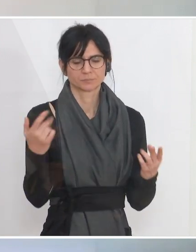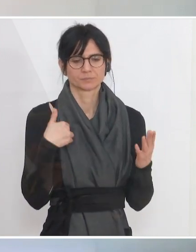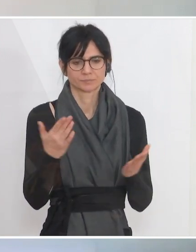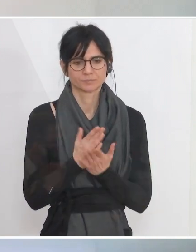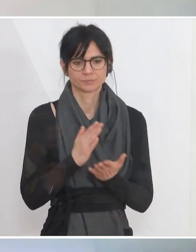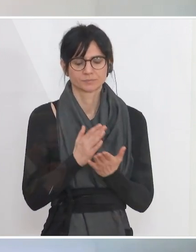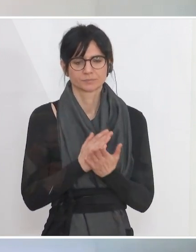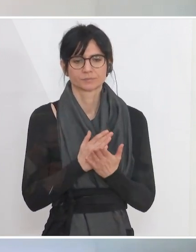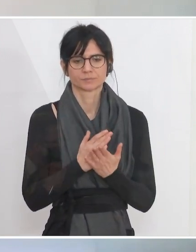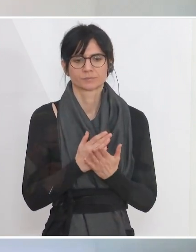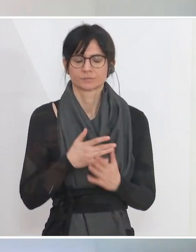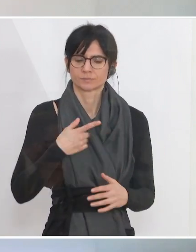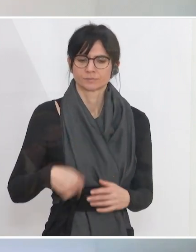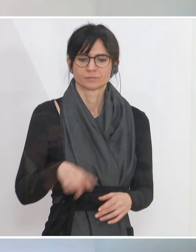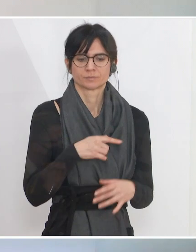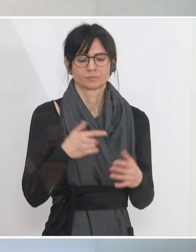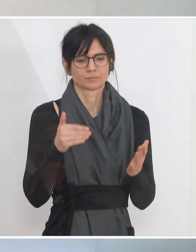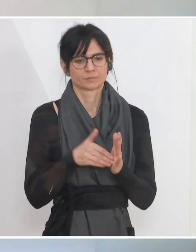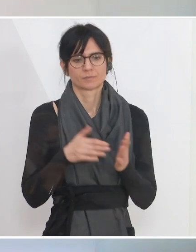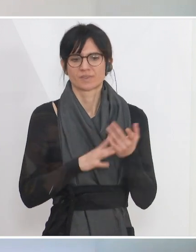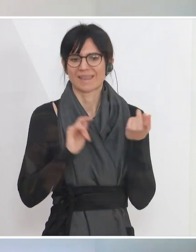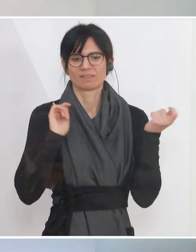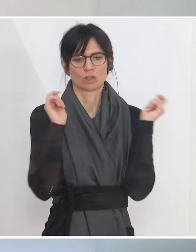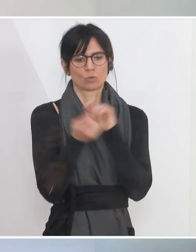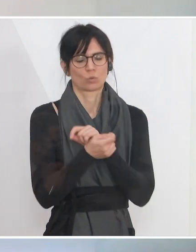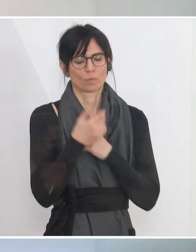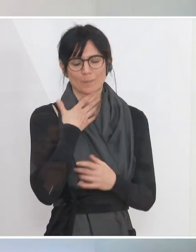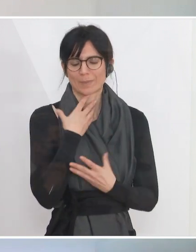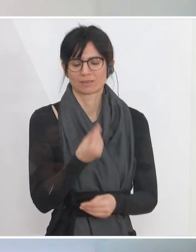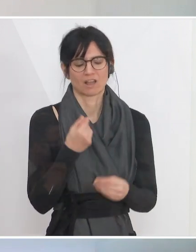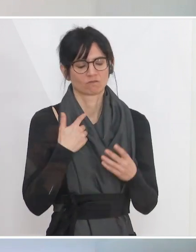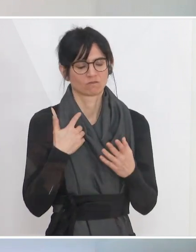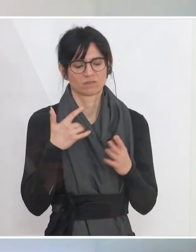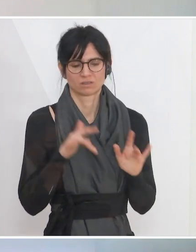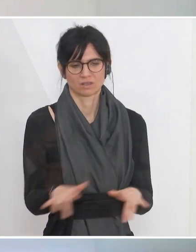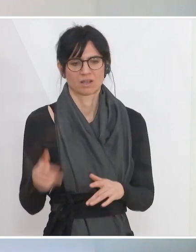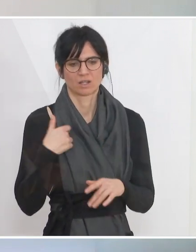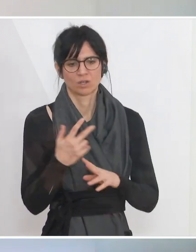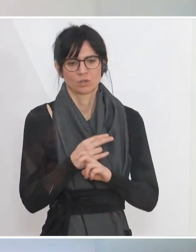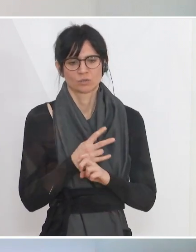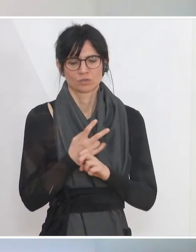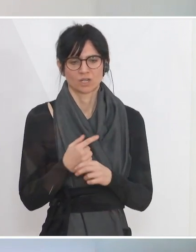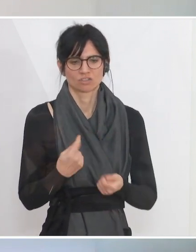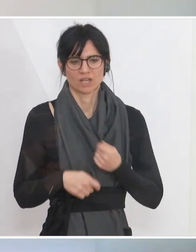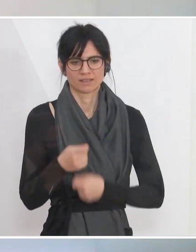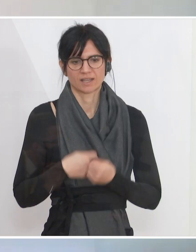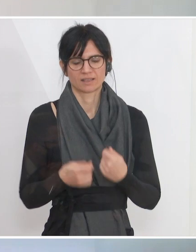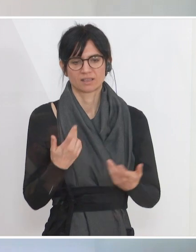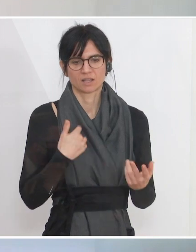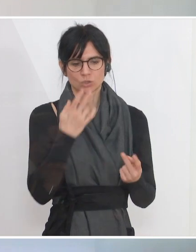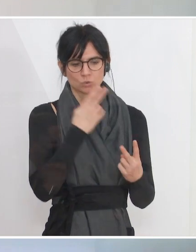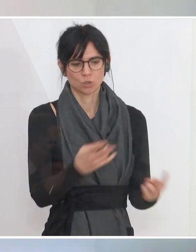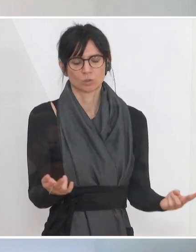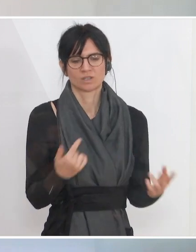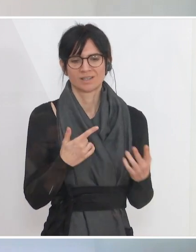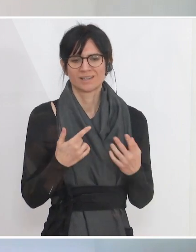klar, dass wir hier Änderungsbedarf haben. Auch wenn wir auf die österreichischen Händlerinnen und Händler schauen,